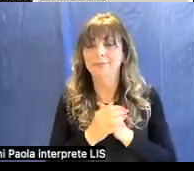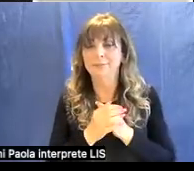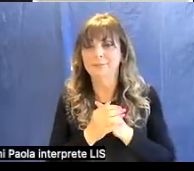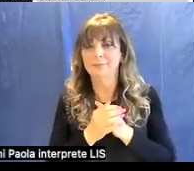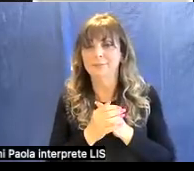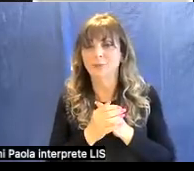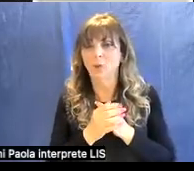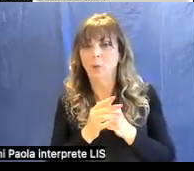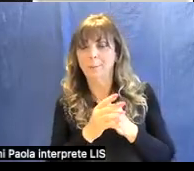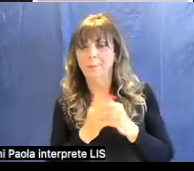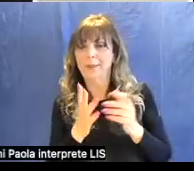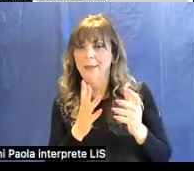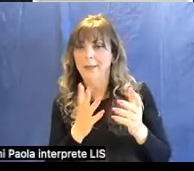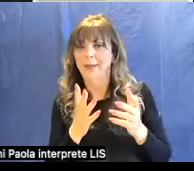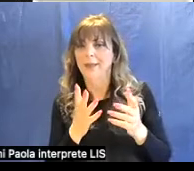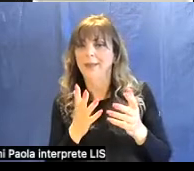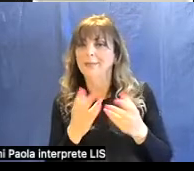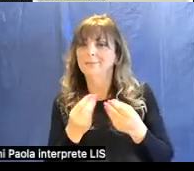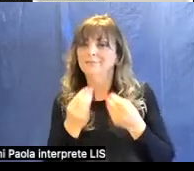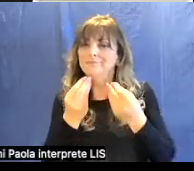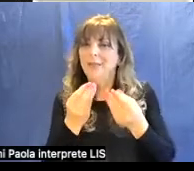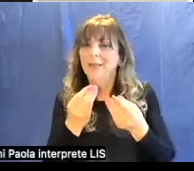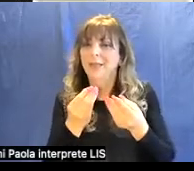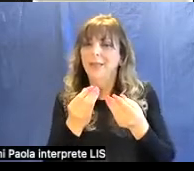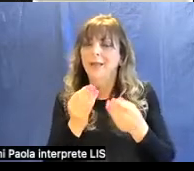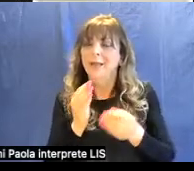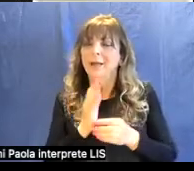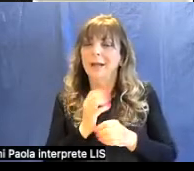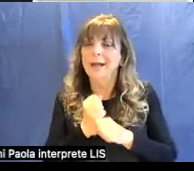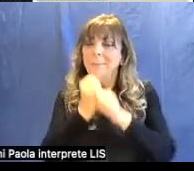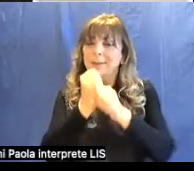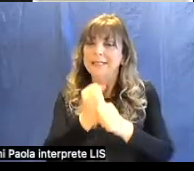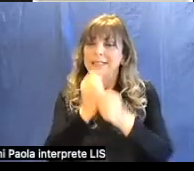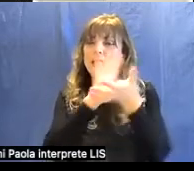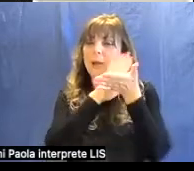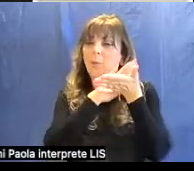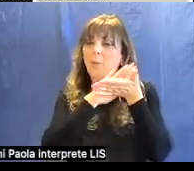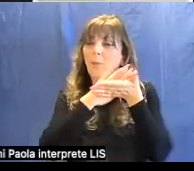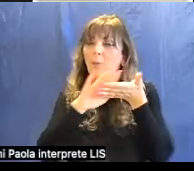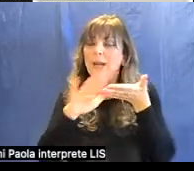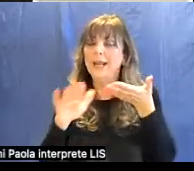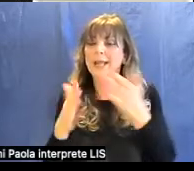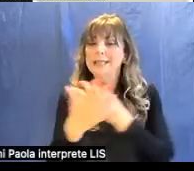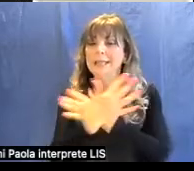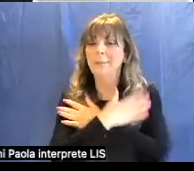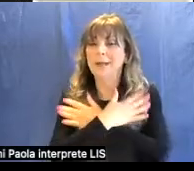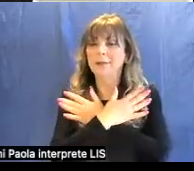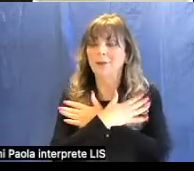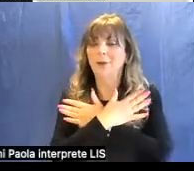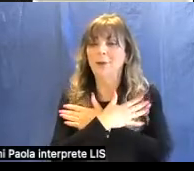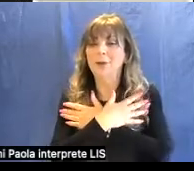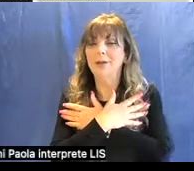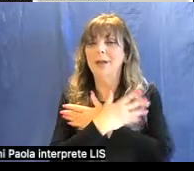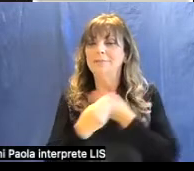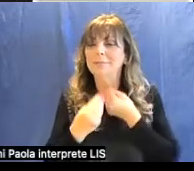identificare la la purezza di Maria con la con la con la luce ecco con la